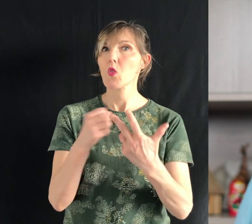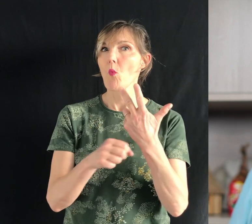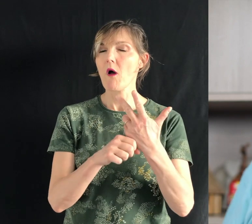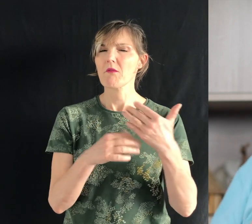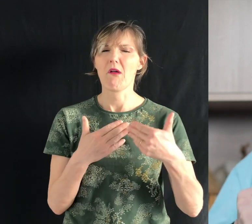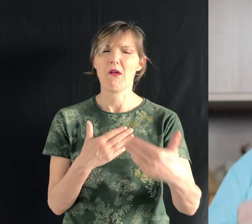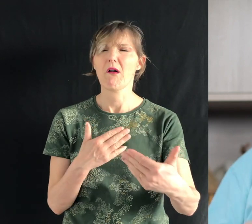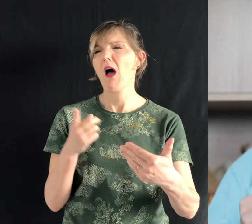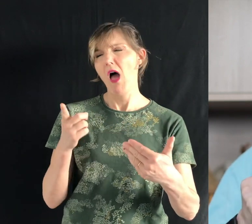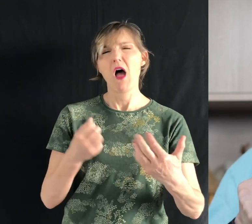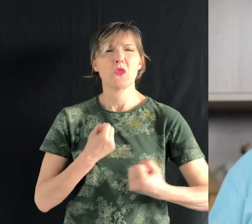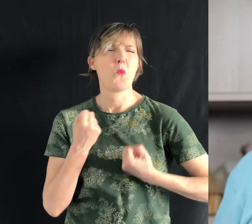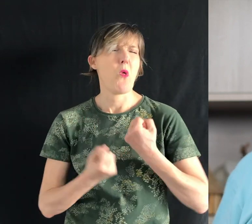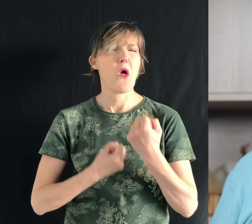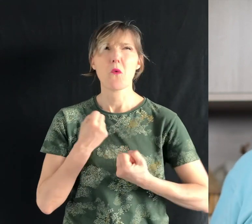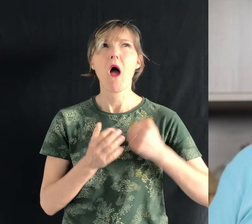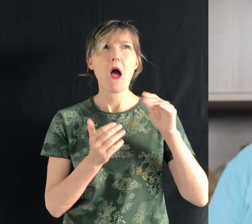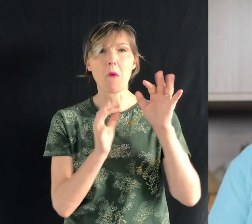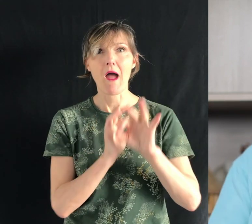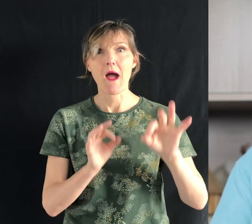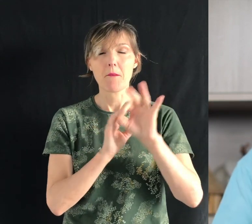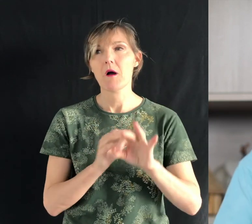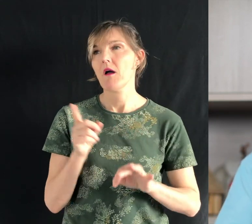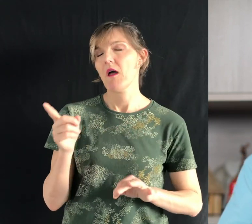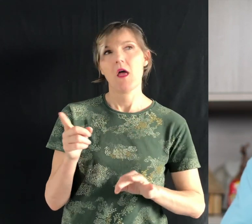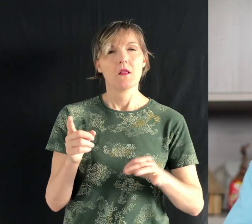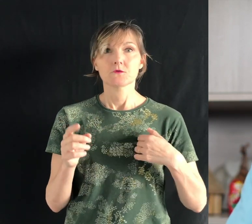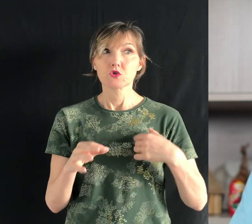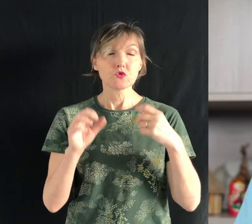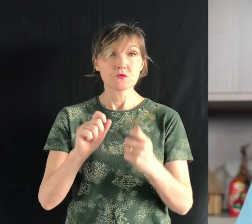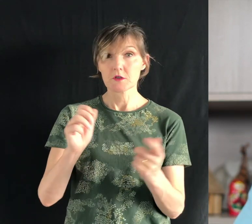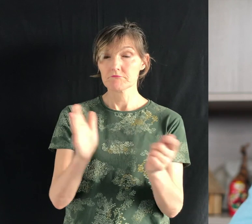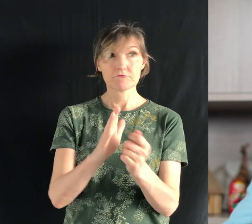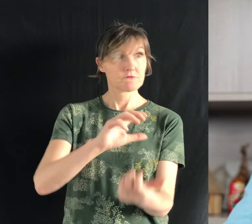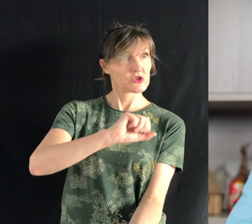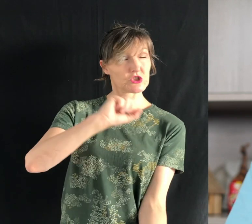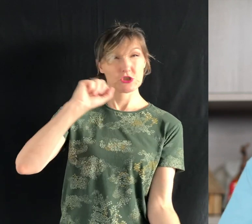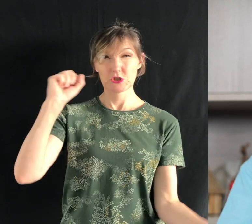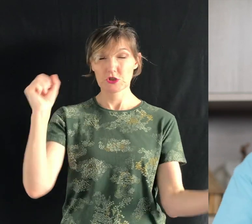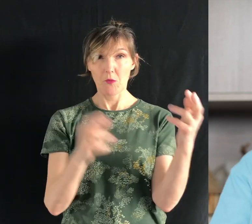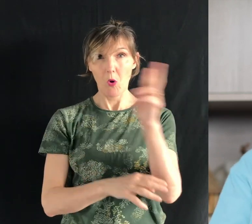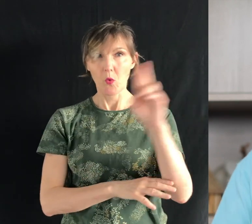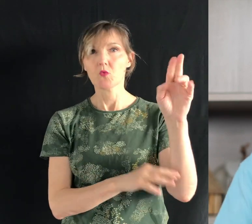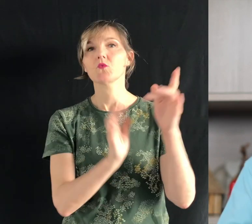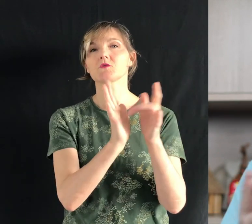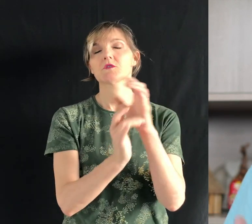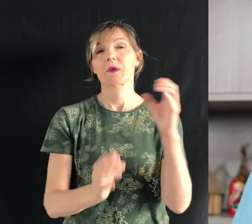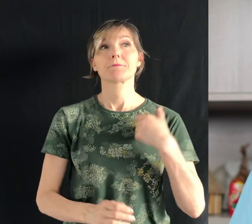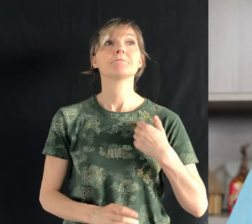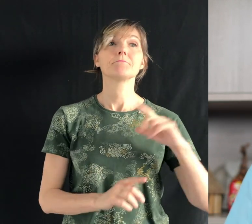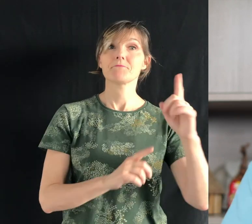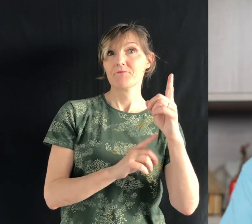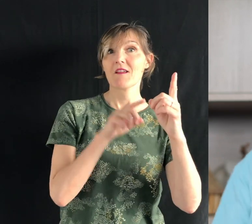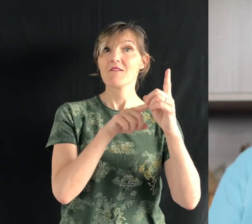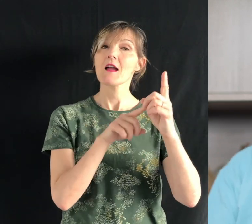années de vie douloureuse et sans espoir, elle vécut un étonnant retour à Jésus-Christ. Cindy,